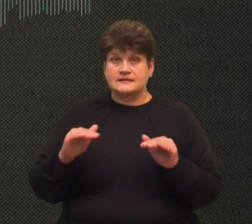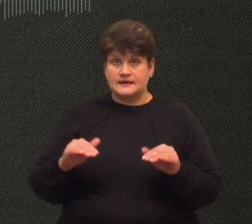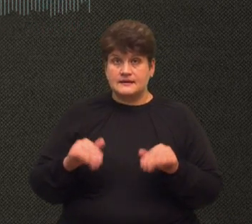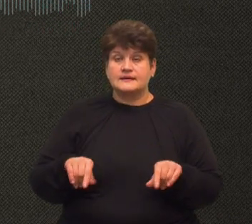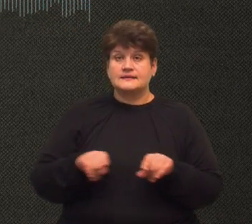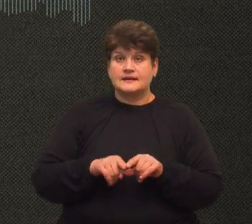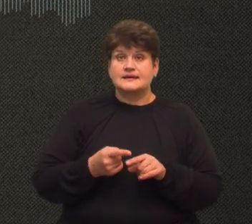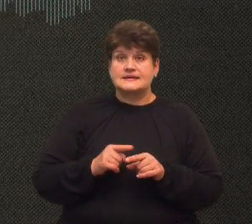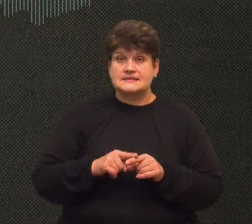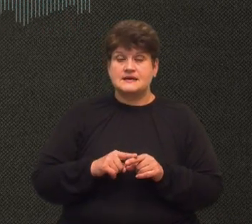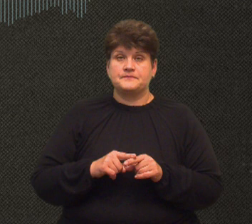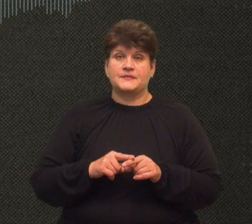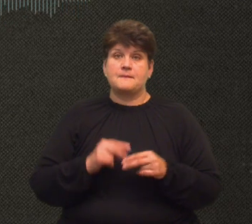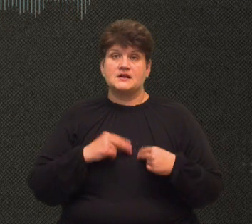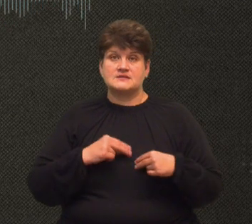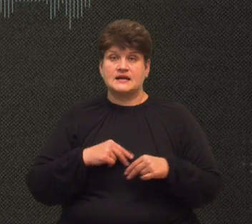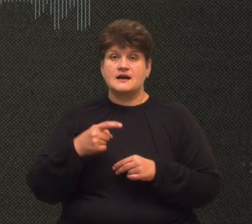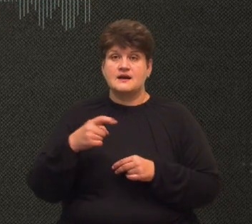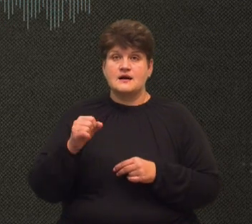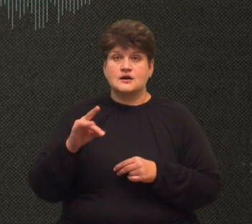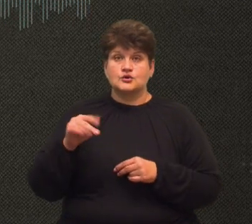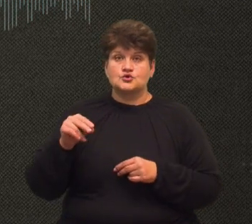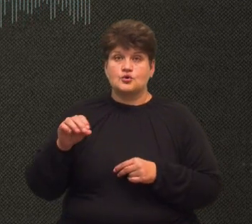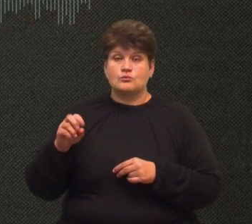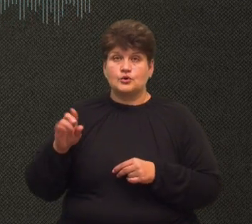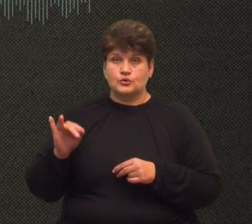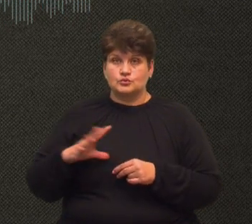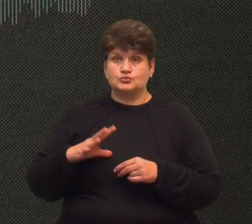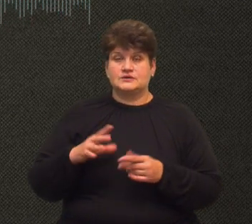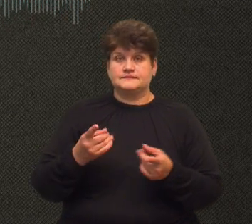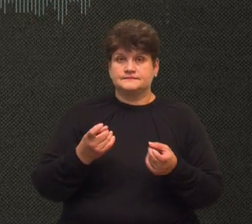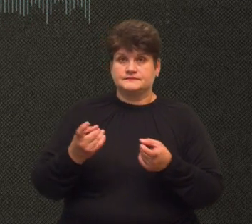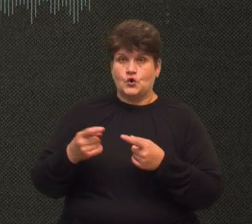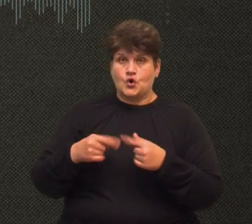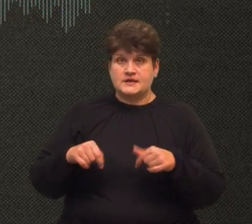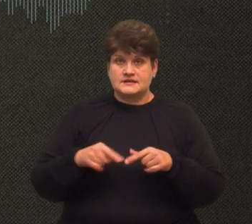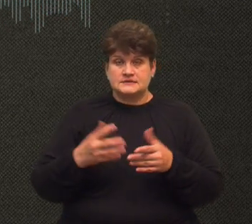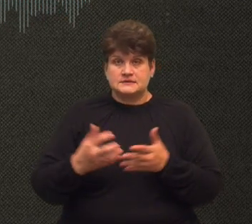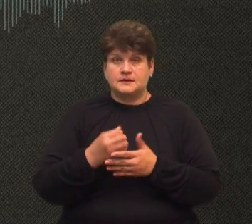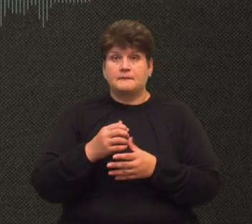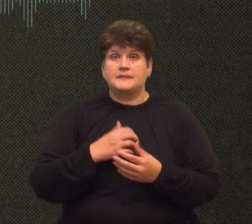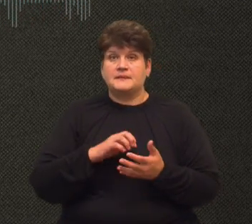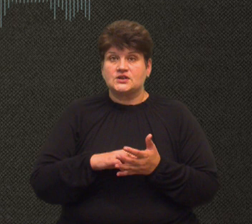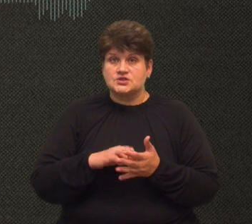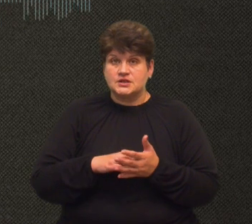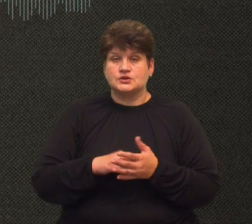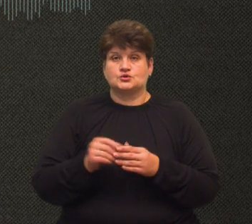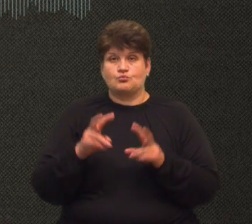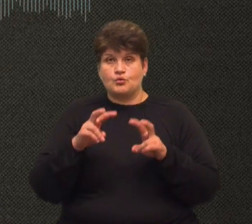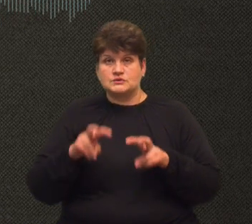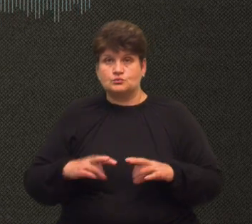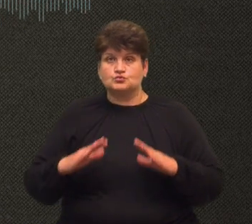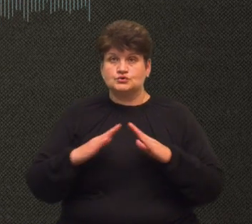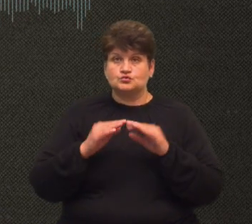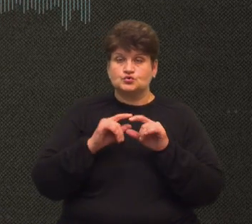працівник харчоблоку, відповідно були залучені відповідні організації для того, щоб виявити причину, для того, щоб обстежити саму будівлю